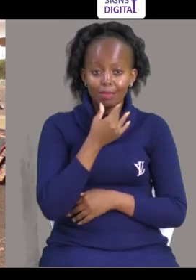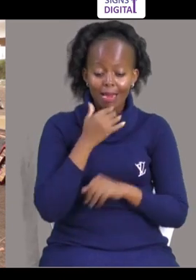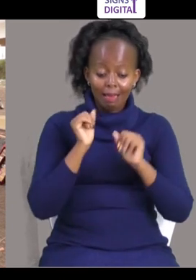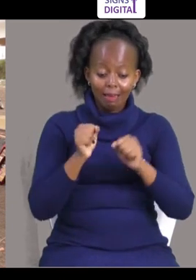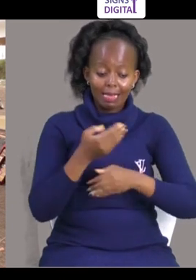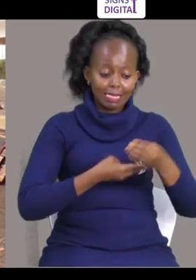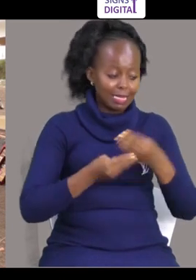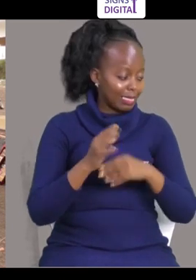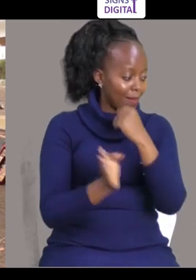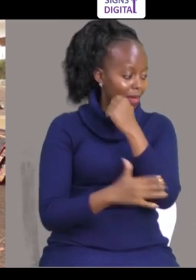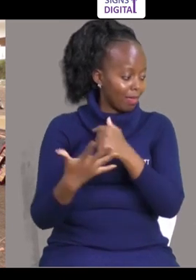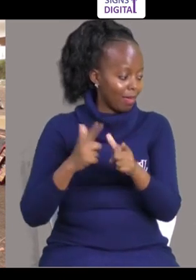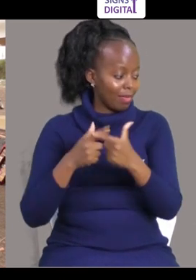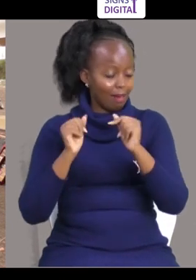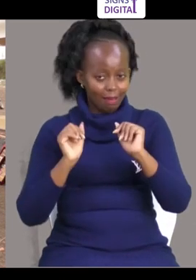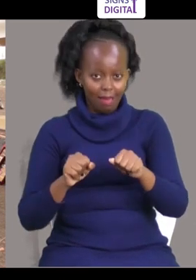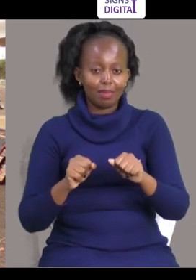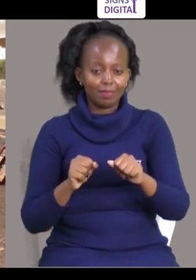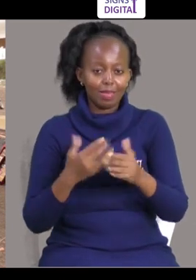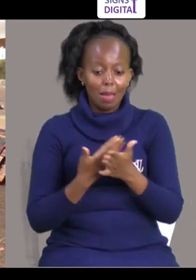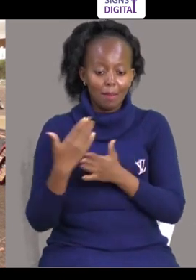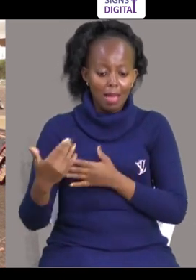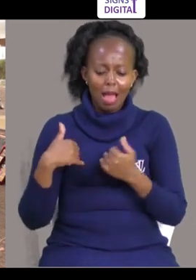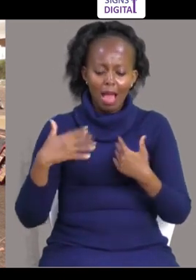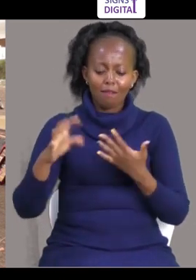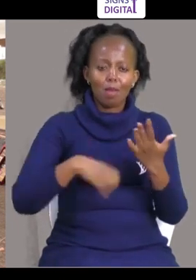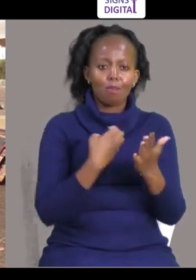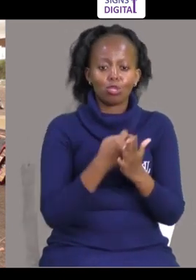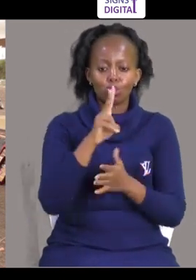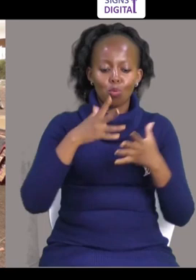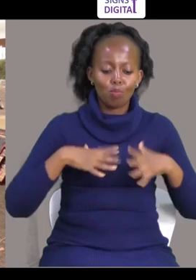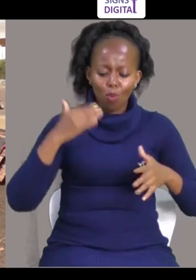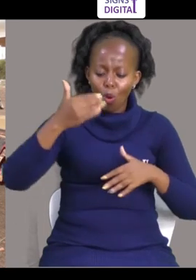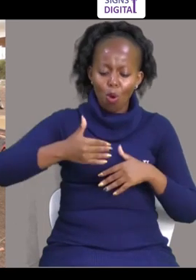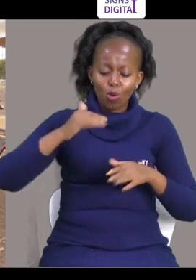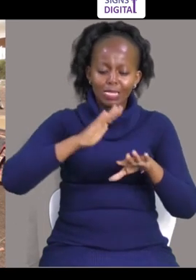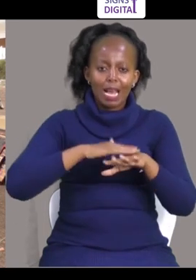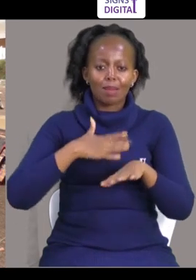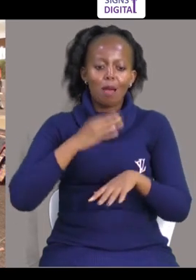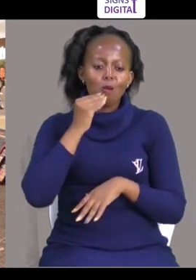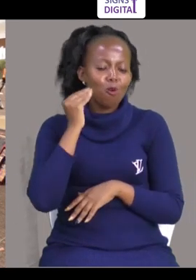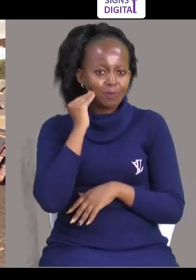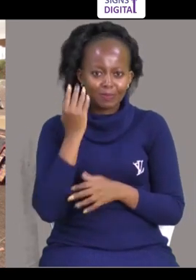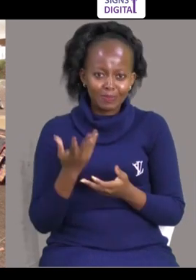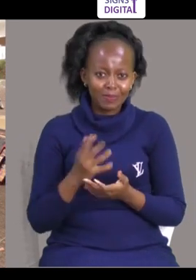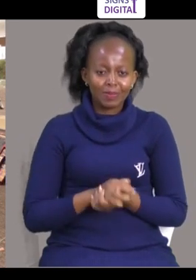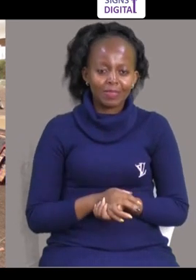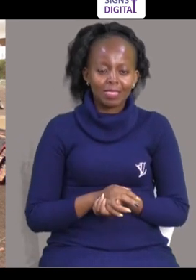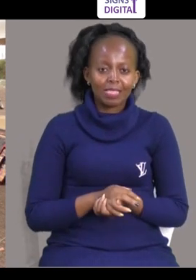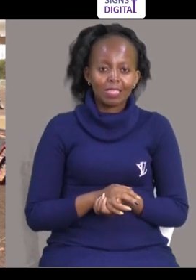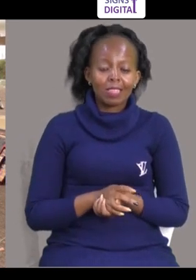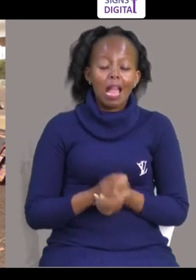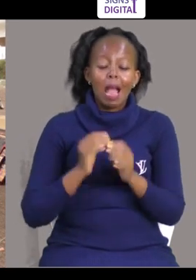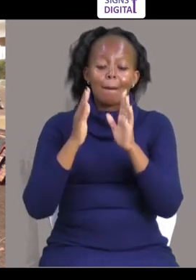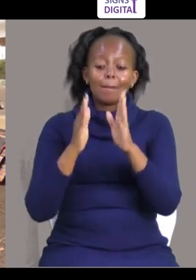Amwa kutu selu mati Nina kuuze hata kitu baya Na unaguna Na unaguna Nimeadili watu wa mili Ulanashundaga kwa mkwa japa